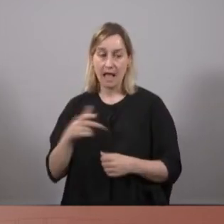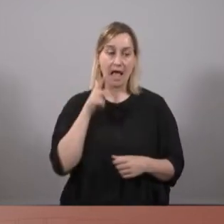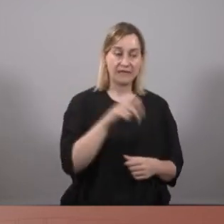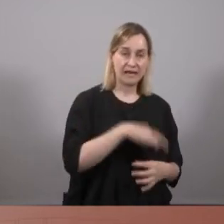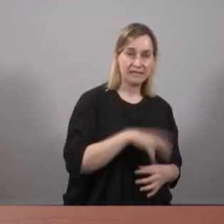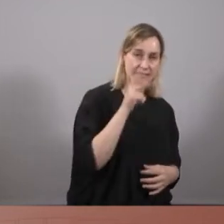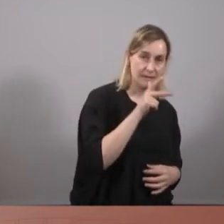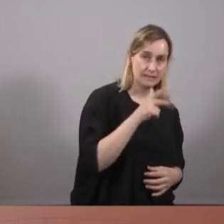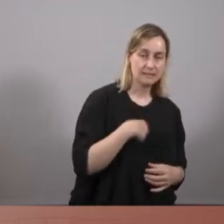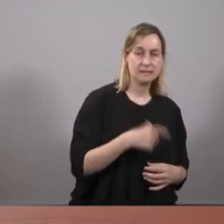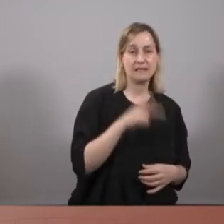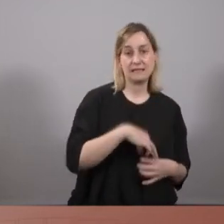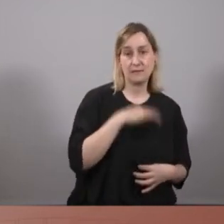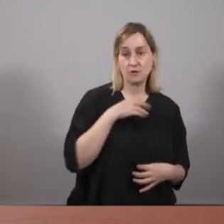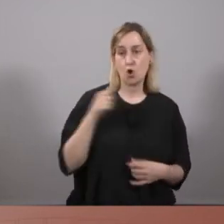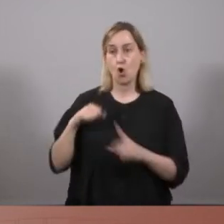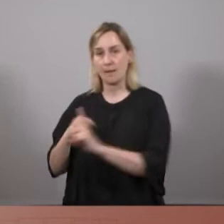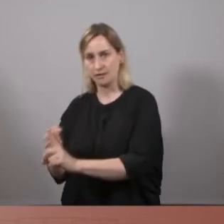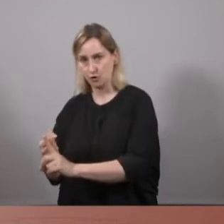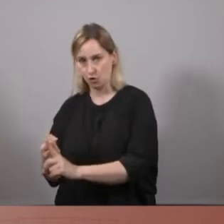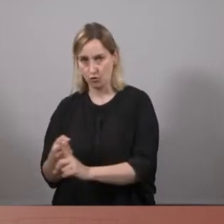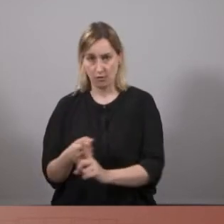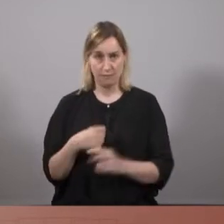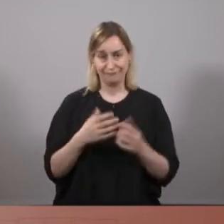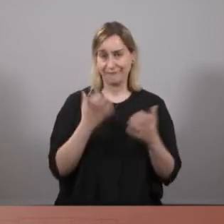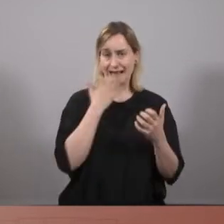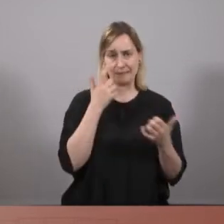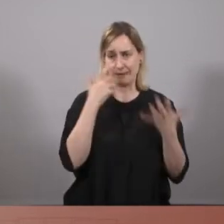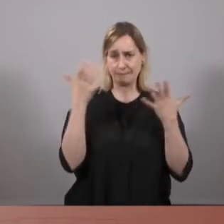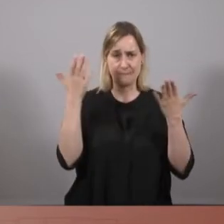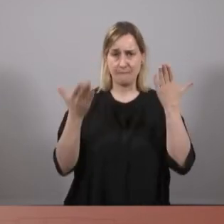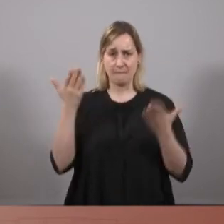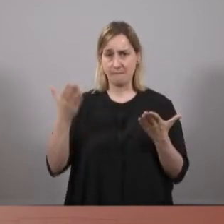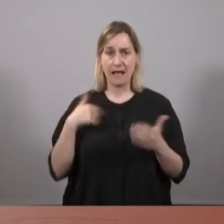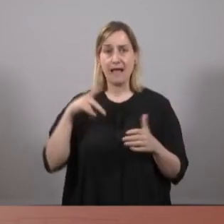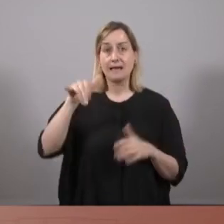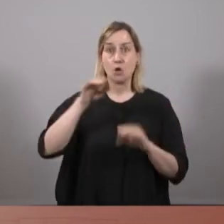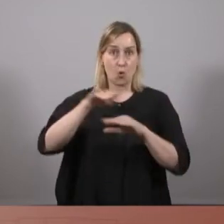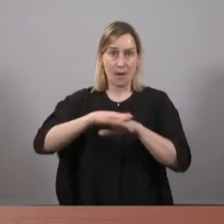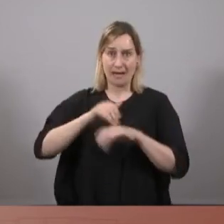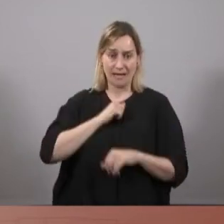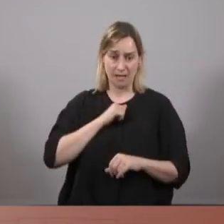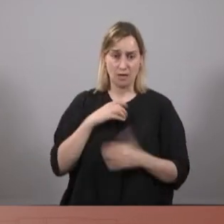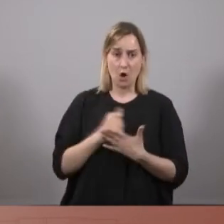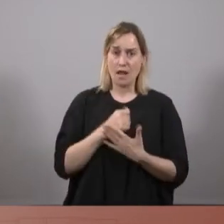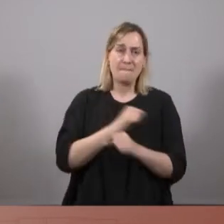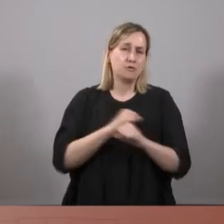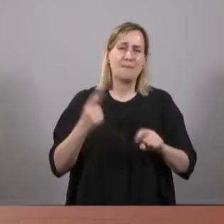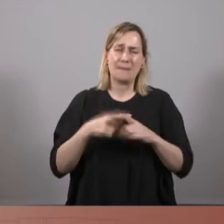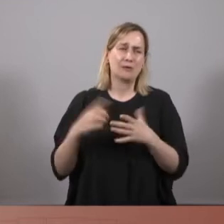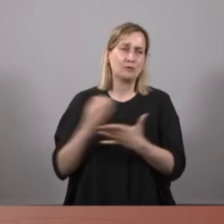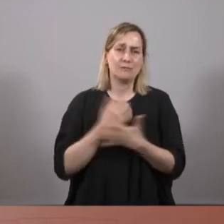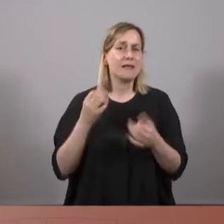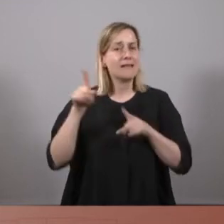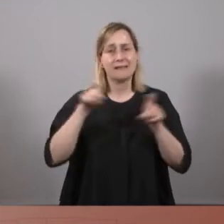polítics o repressió? Són només alguns exemples que li demostren que un govern, ni el seu ni cap, no pot governar per tothom. S'ha de triar.